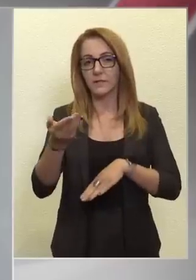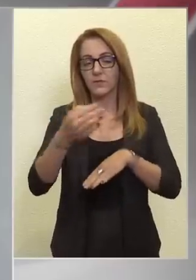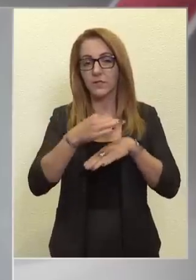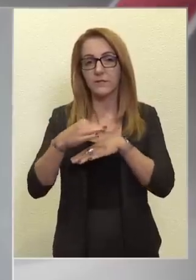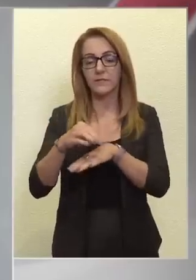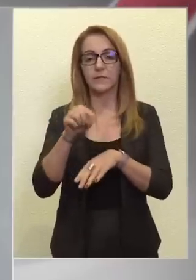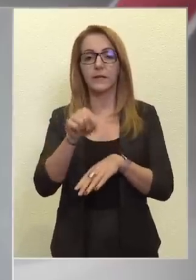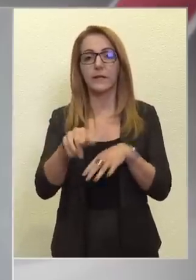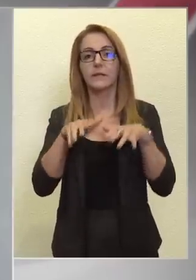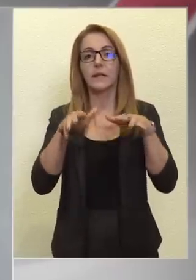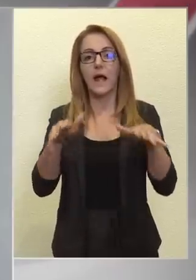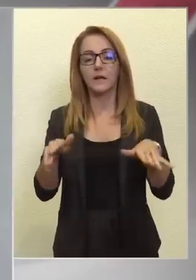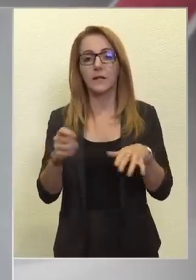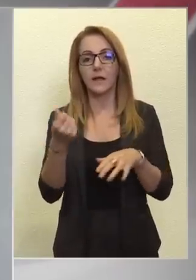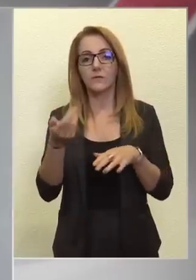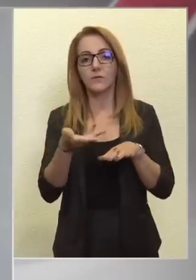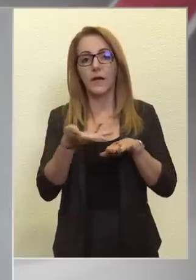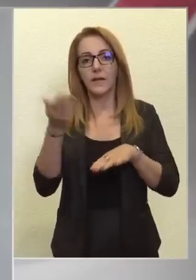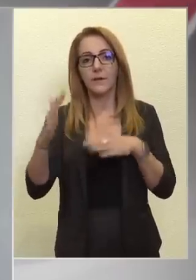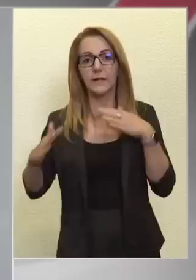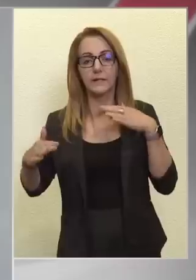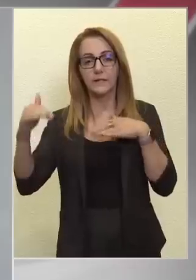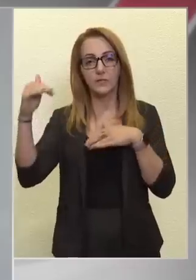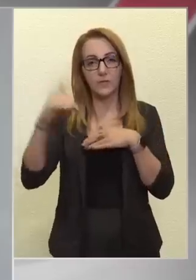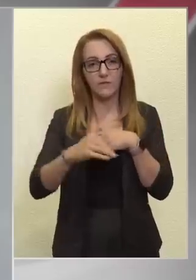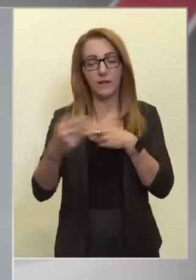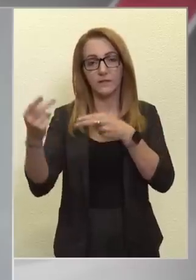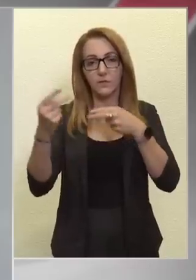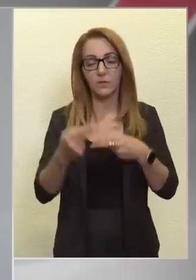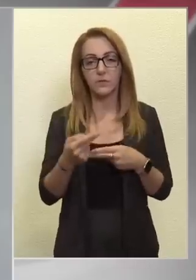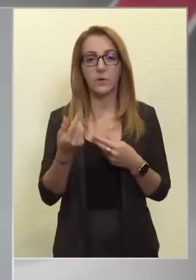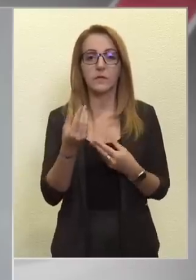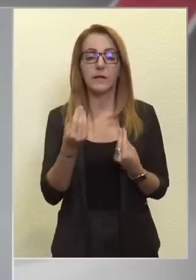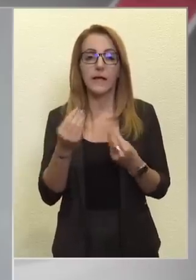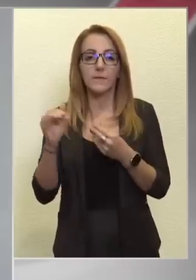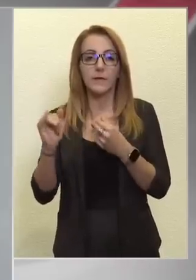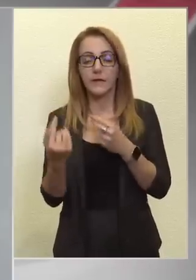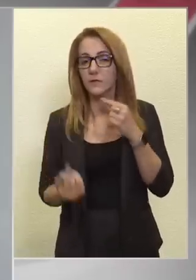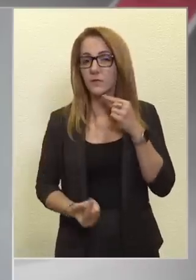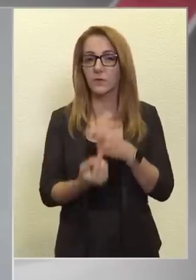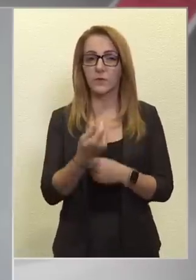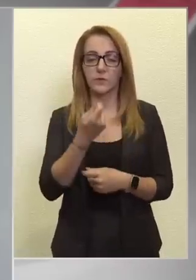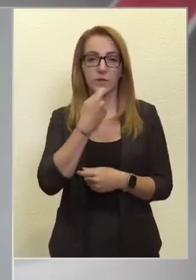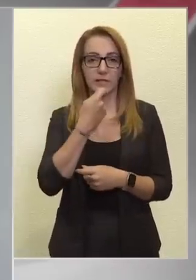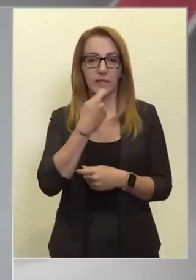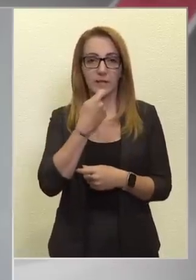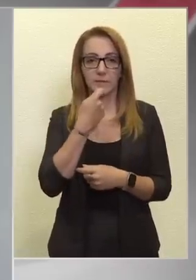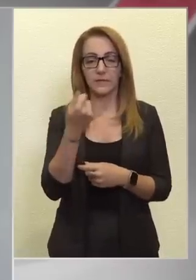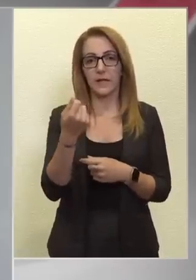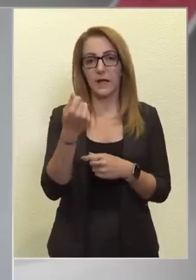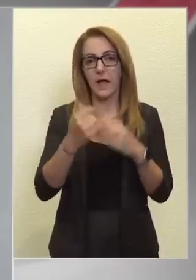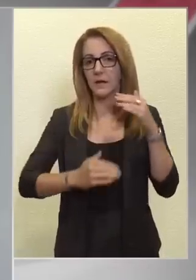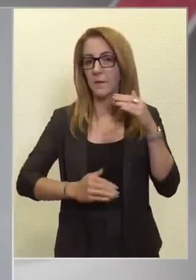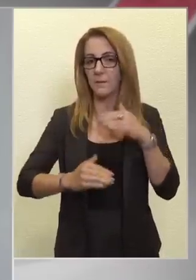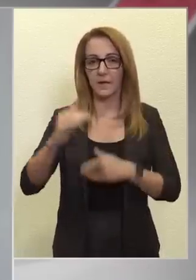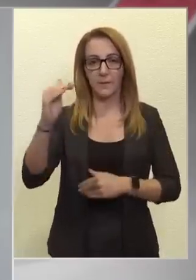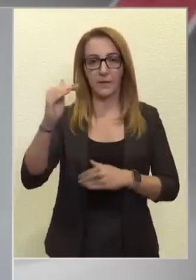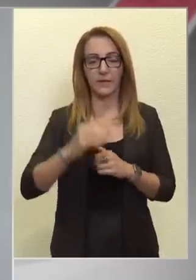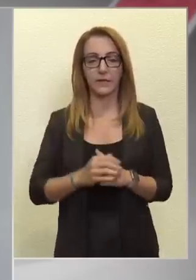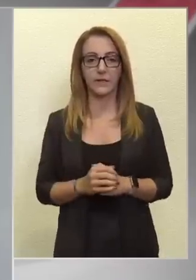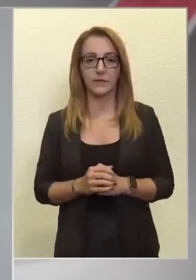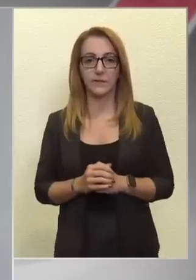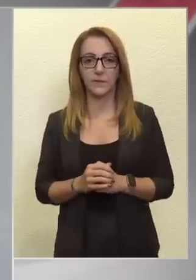Ez általános áremelkedést, inflációt hozott a termékek, és különösen az élelmiszerek ára megemelkedett.